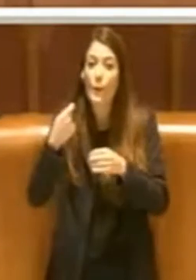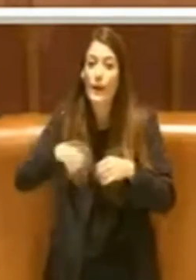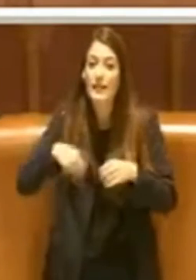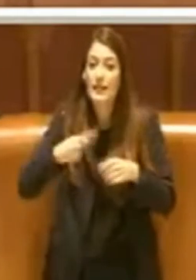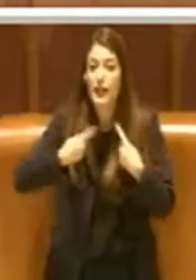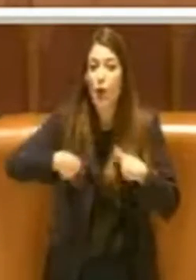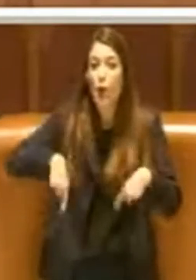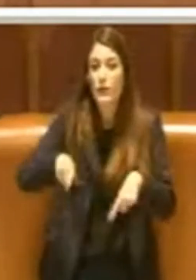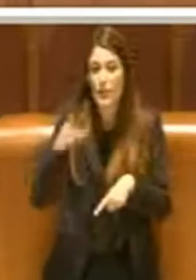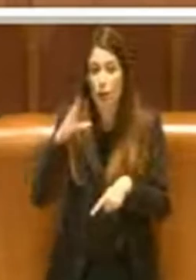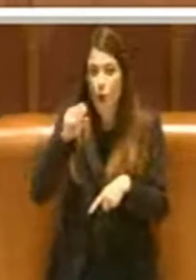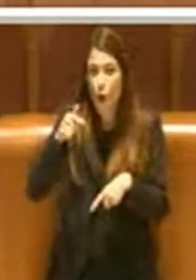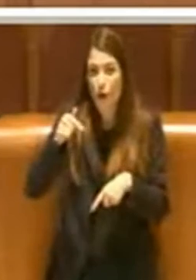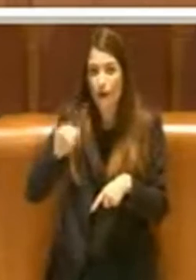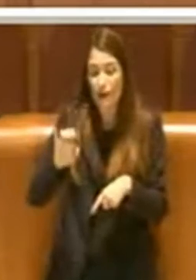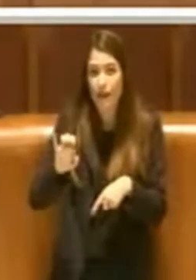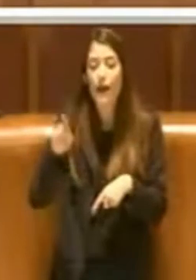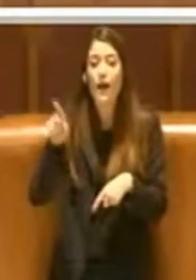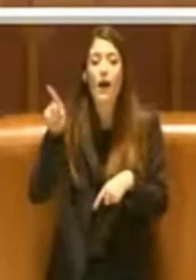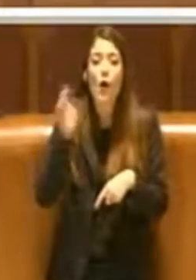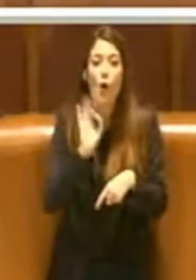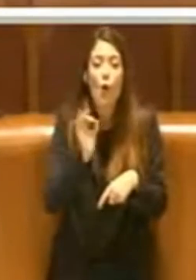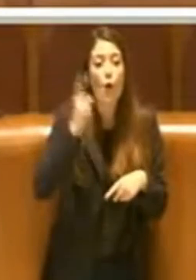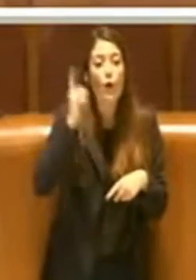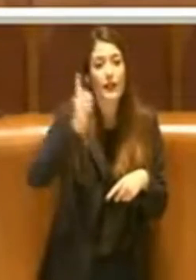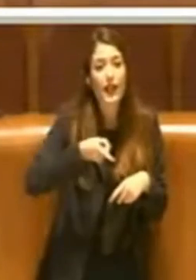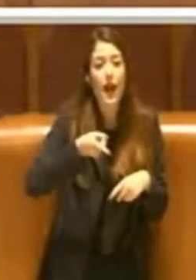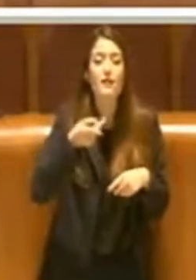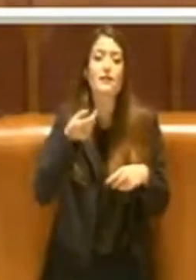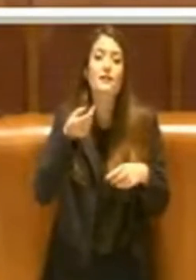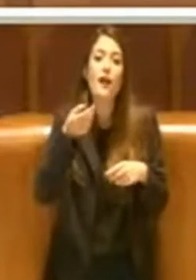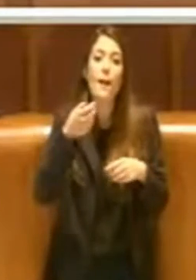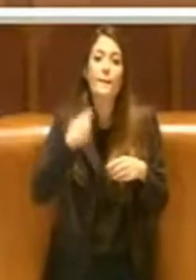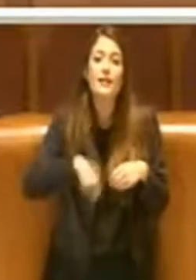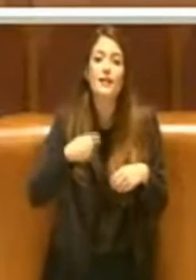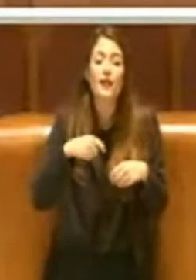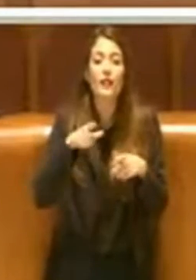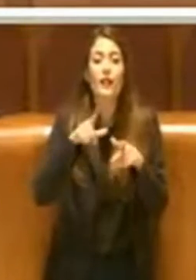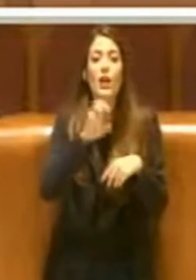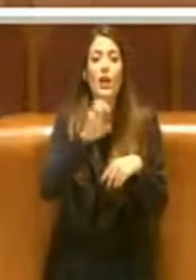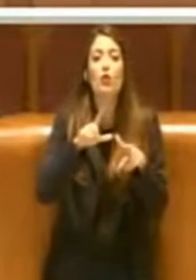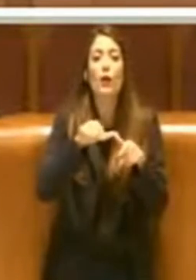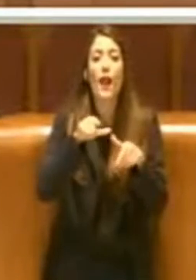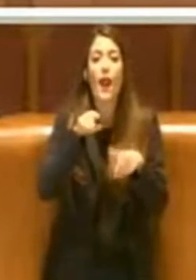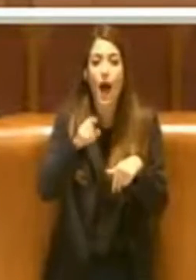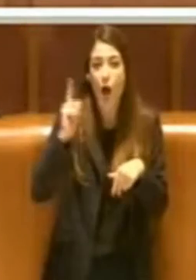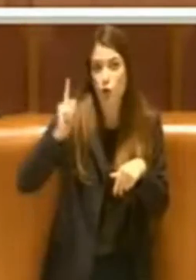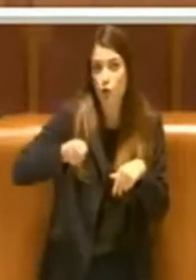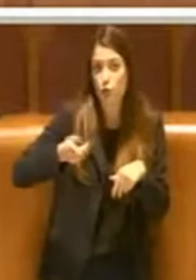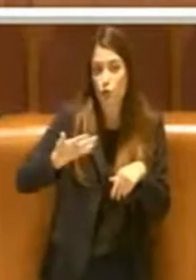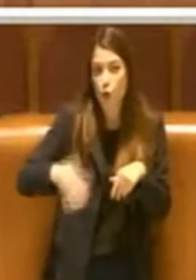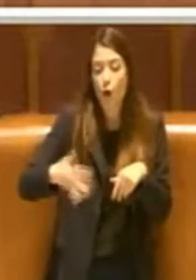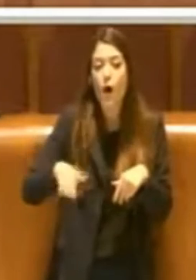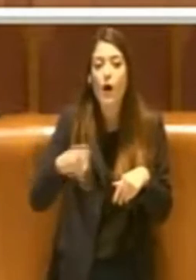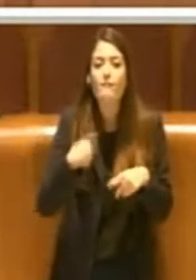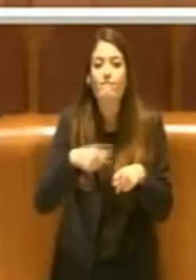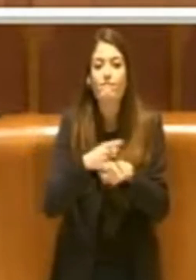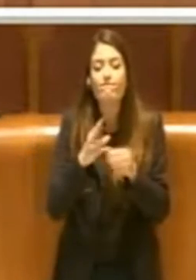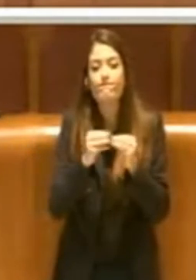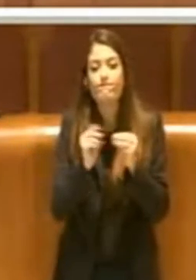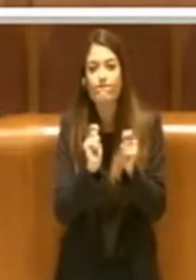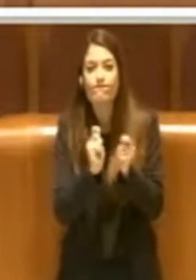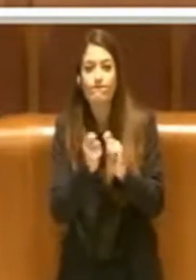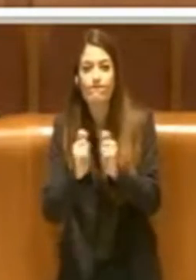alle ordinanze del Presidente della Regione Lazio e abbiamo cercato di adottare tutti quanti una rimodulazione